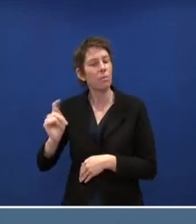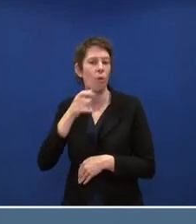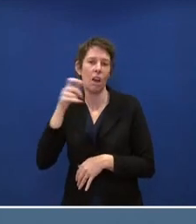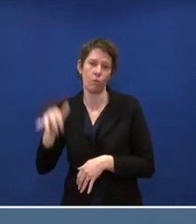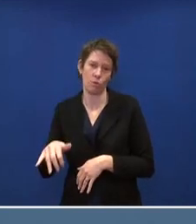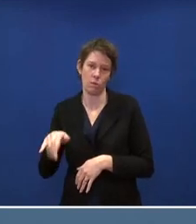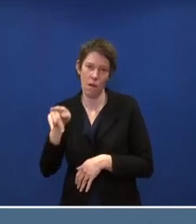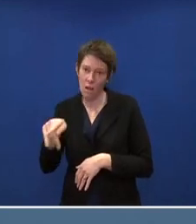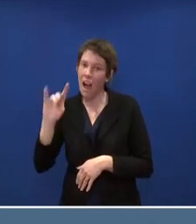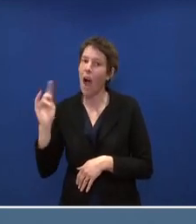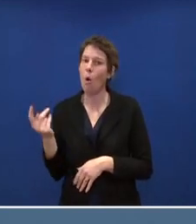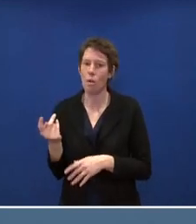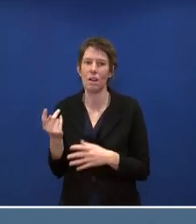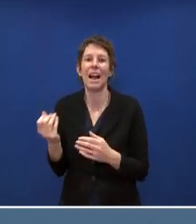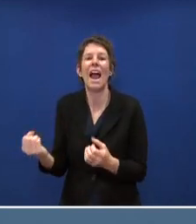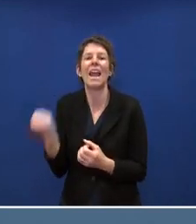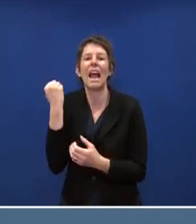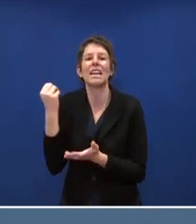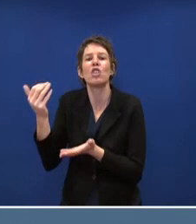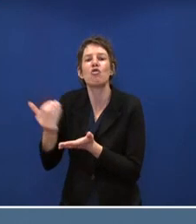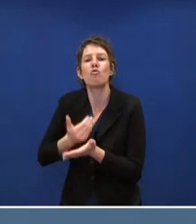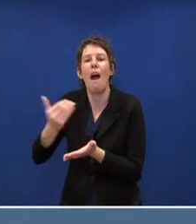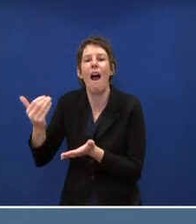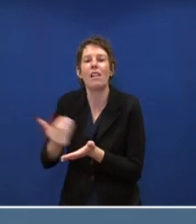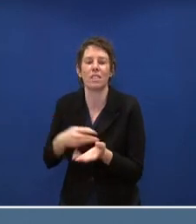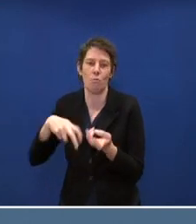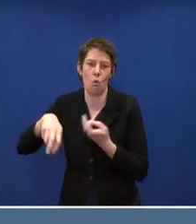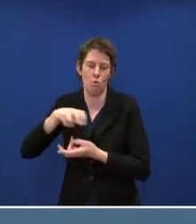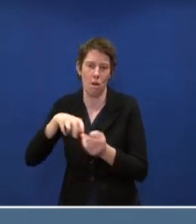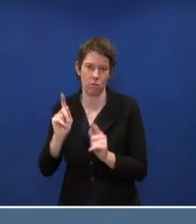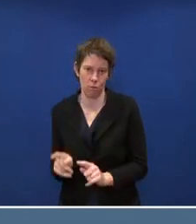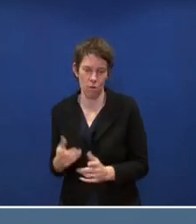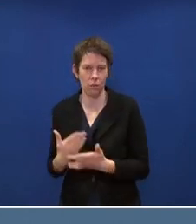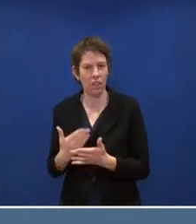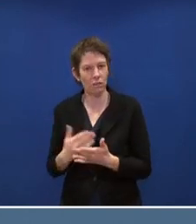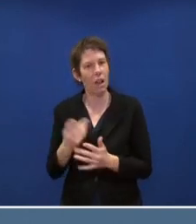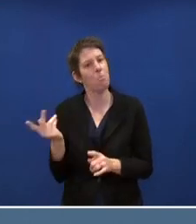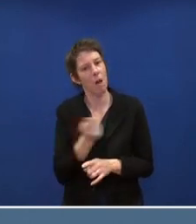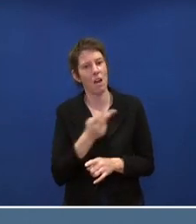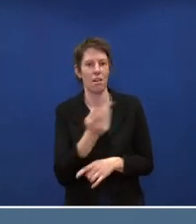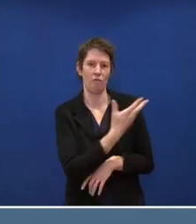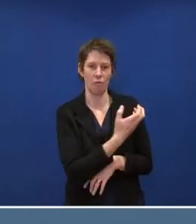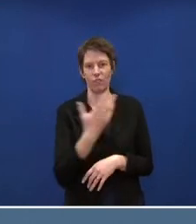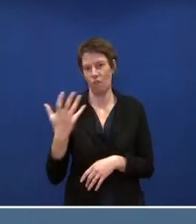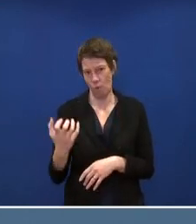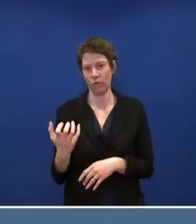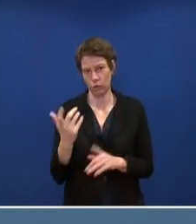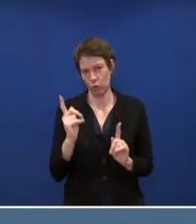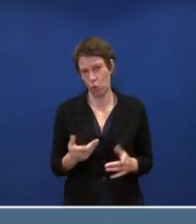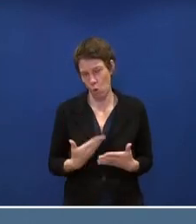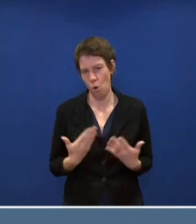Er soll ja auch sparsam mit der Energie umgehen. Und deswegen eben diese Halbierung